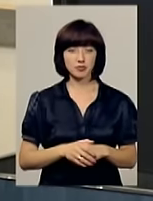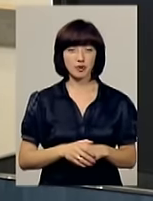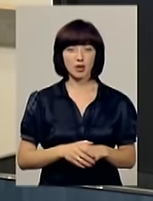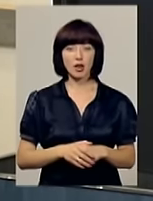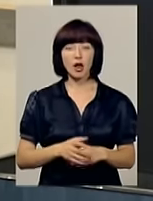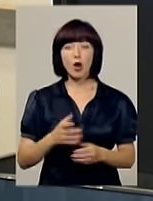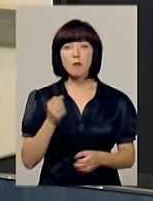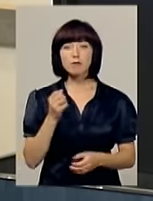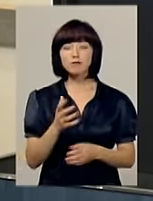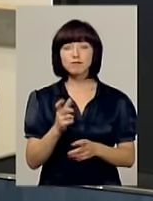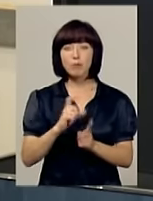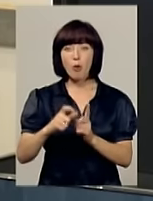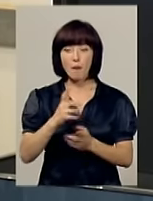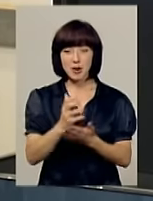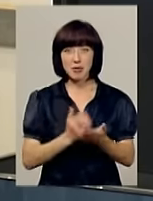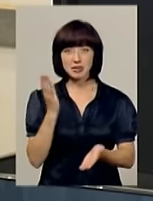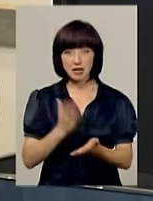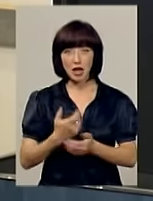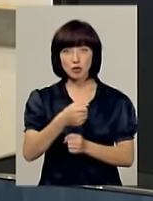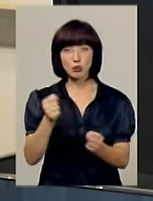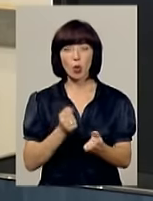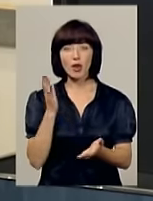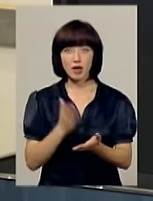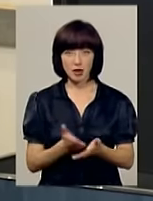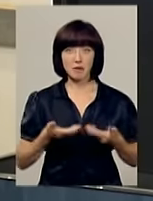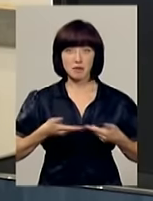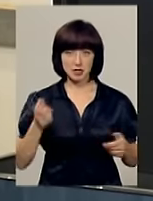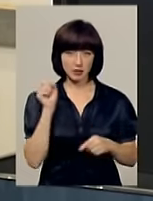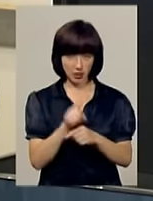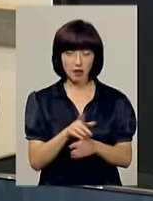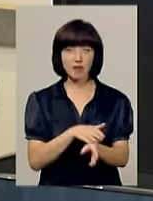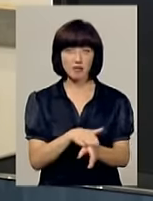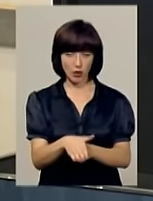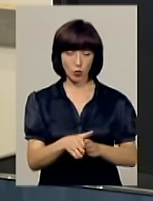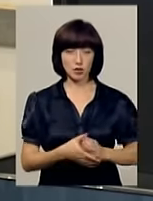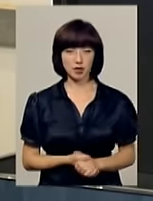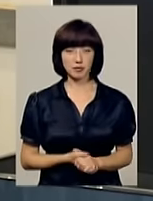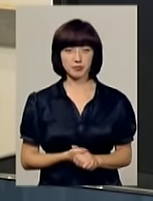Боєприпаси є, зброя є і ми завдання виконуємо, я вас запевняю, все.